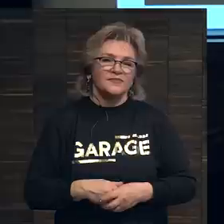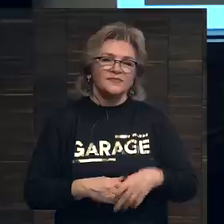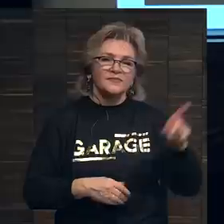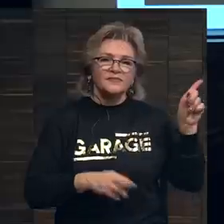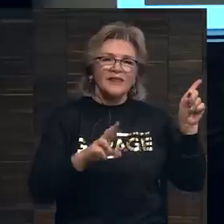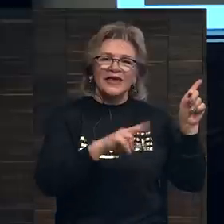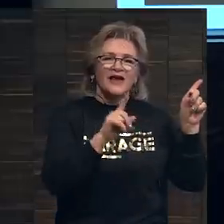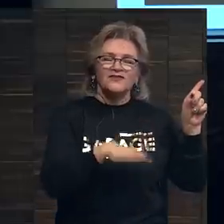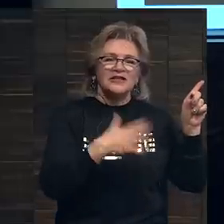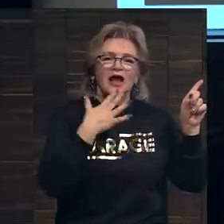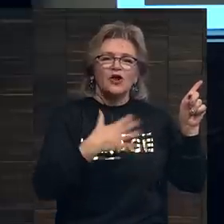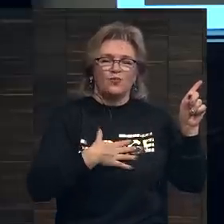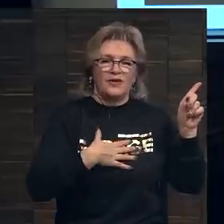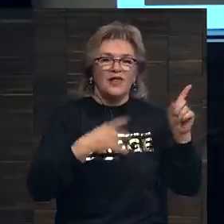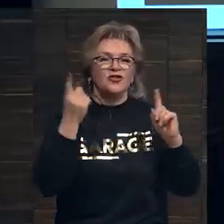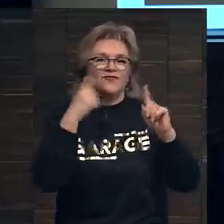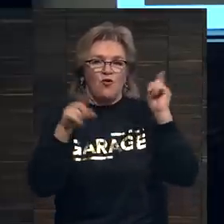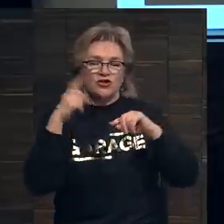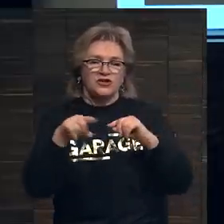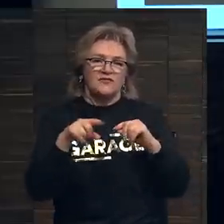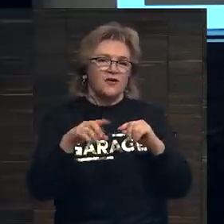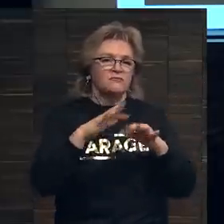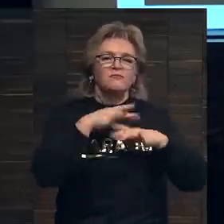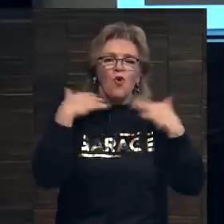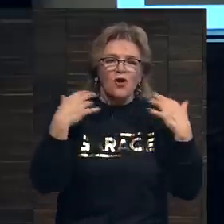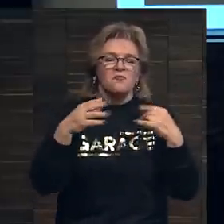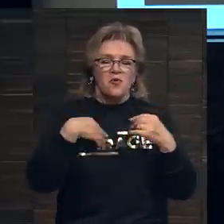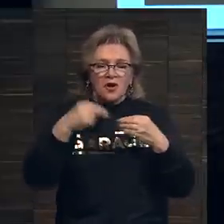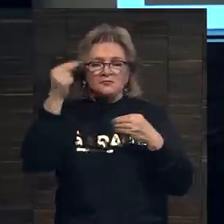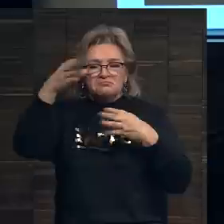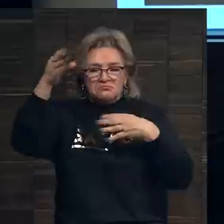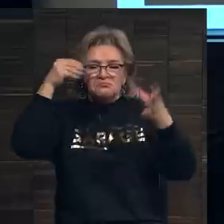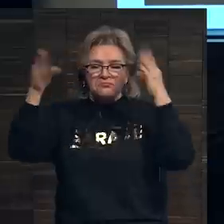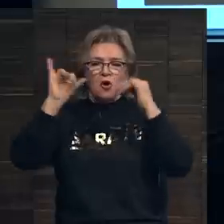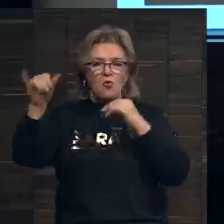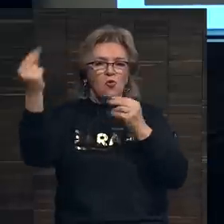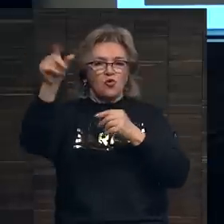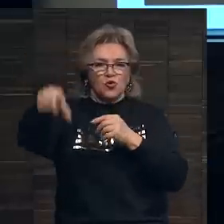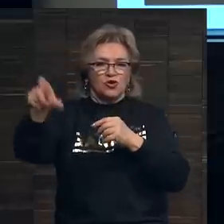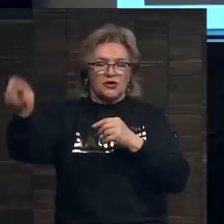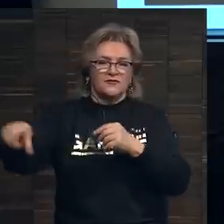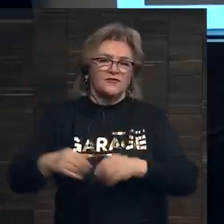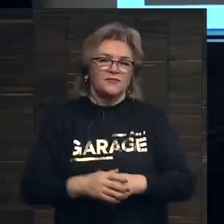Я всегда любила творчество и многому научилась у художников.